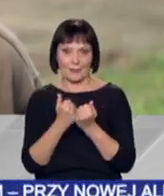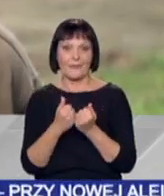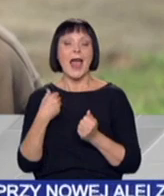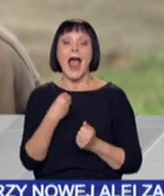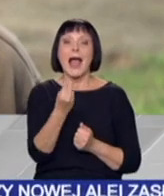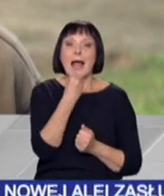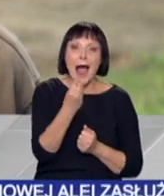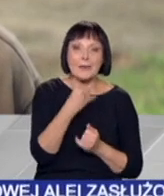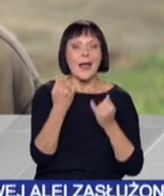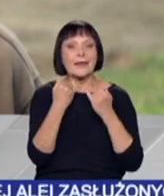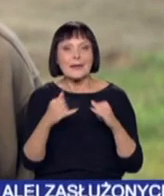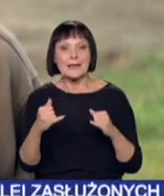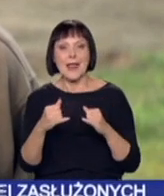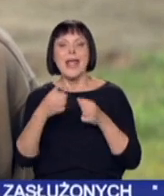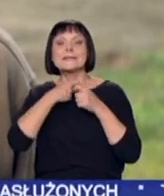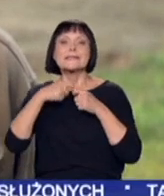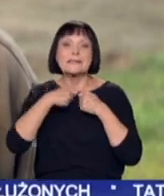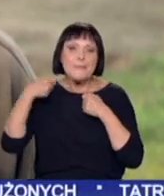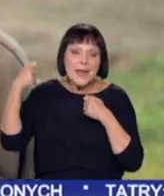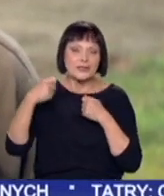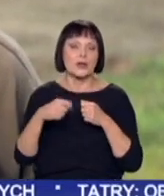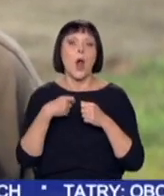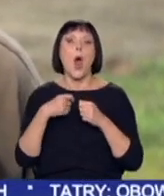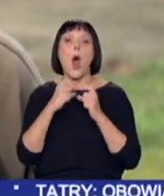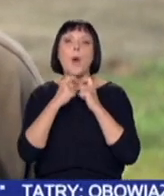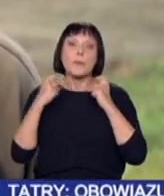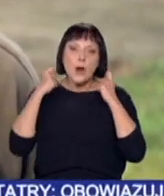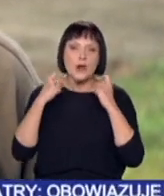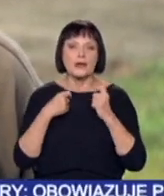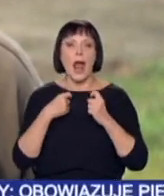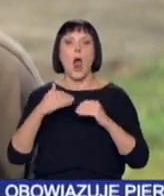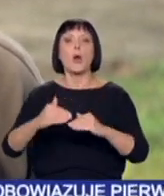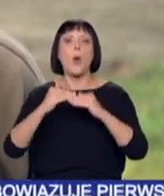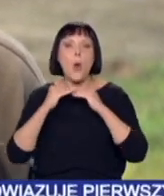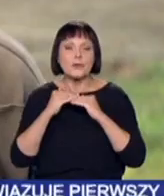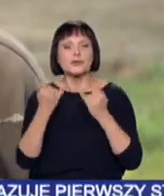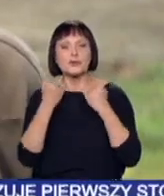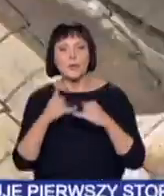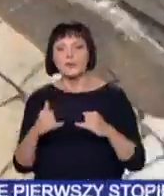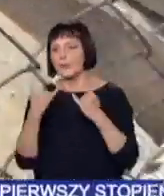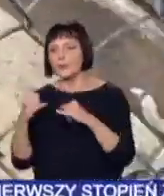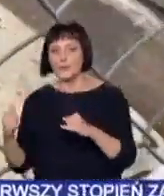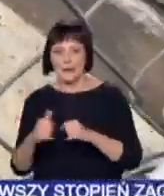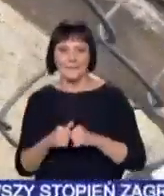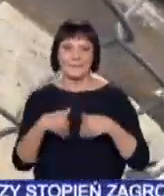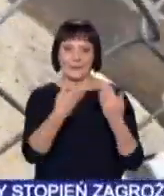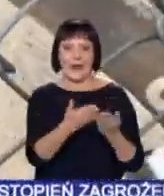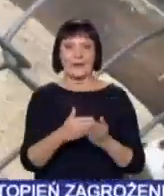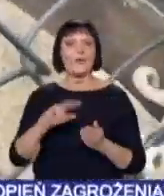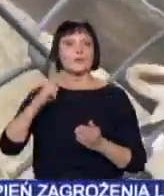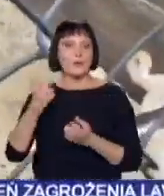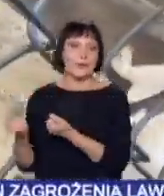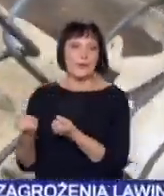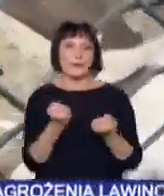karmy i tych wszystkich właśnie smyczy, nie smyczy, obroży, kocyków, jakichś prześcieradeł. To już drugi taki